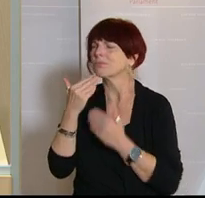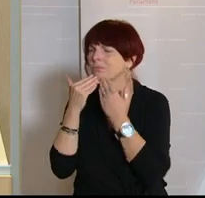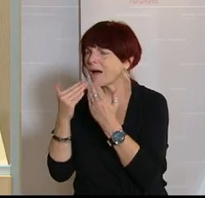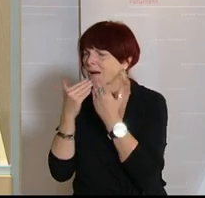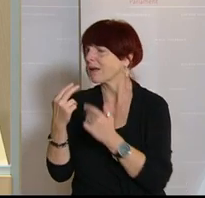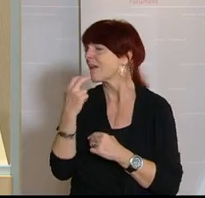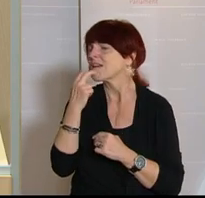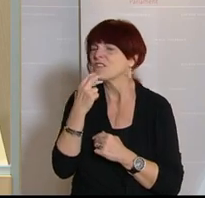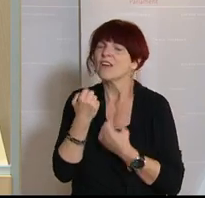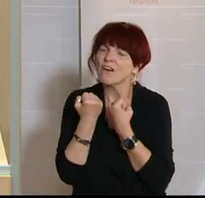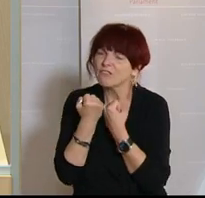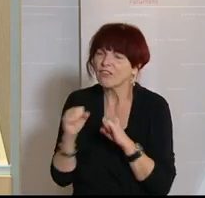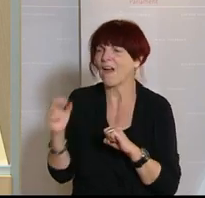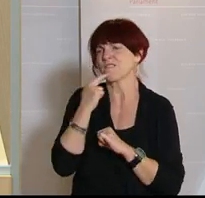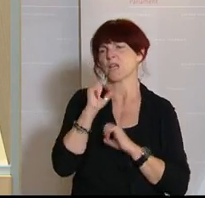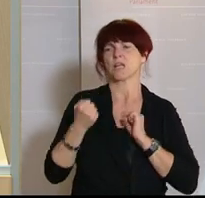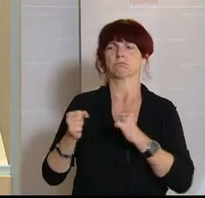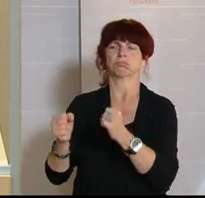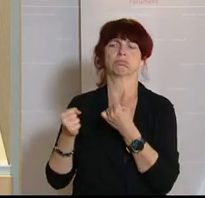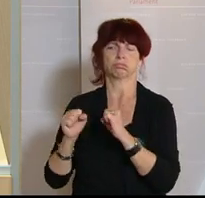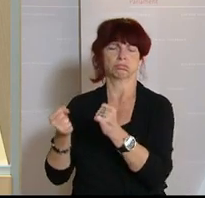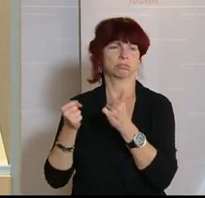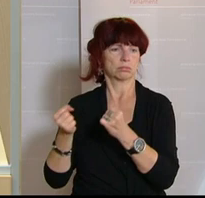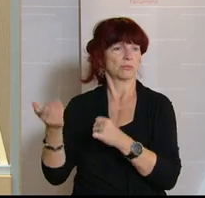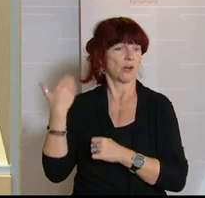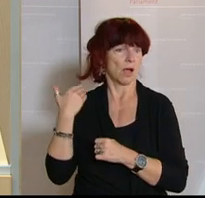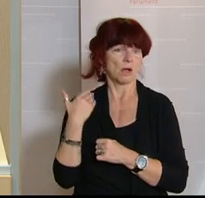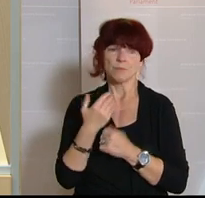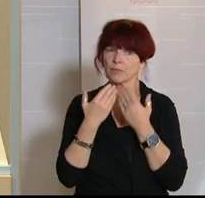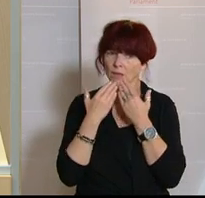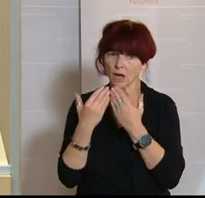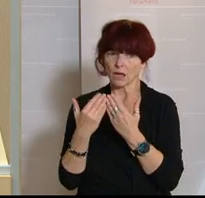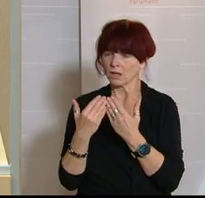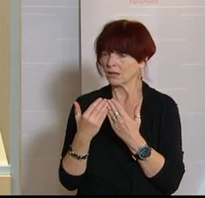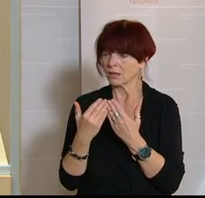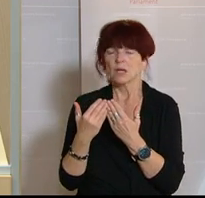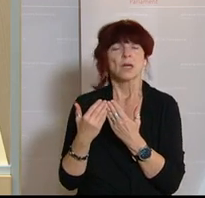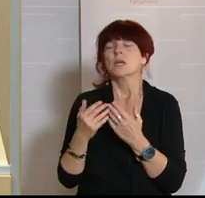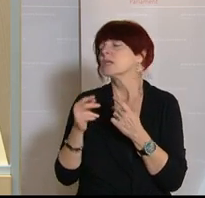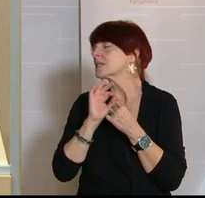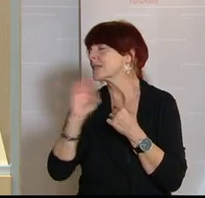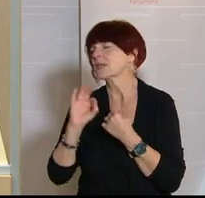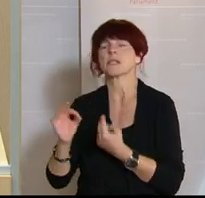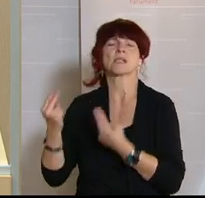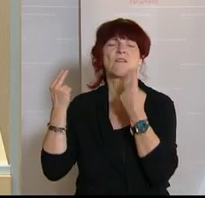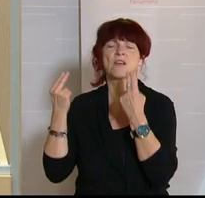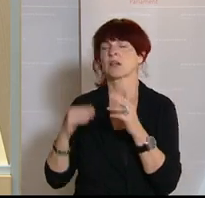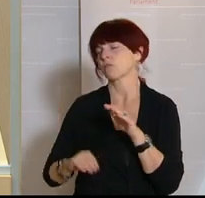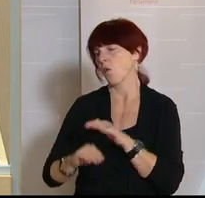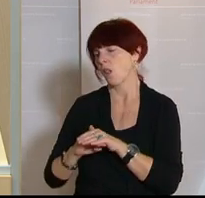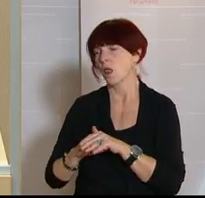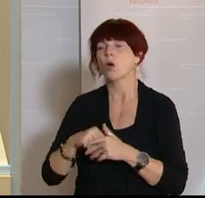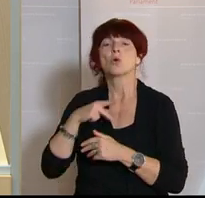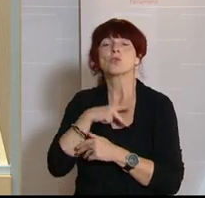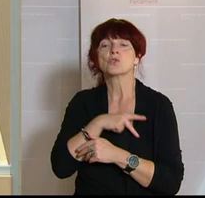engagiert haben, bedanken. Es ist unbezahlbar und es ist ein sozialer Kit, den wir